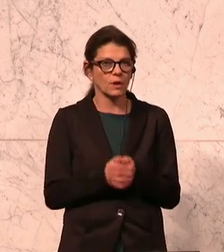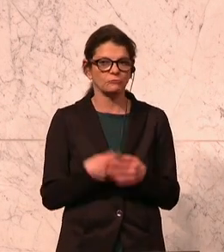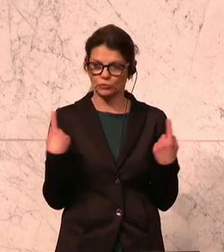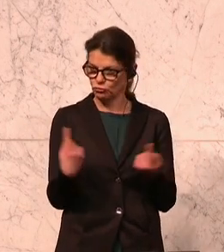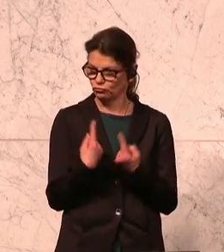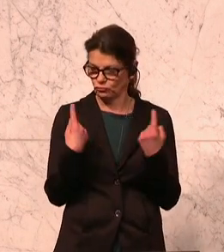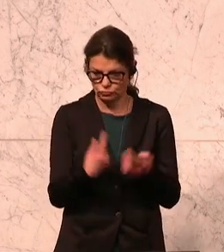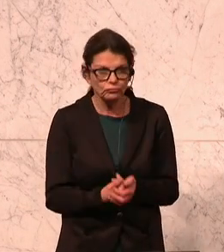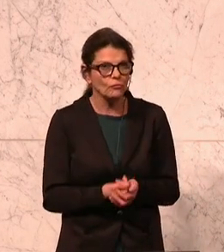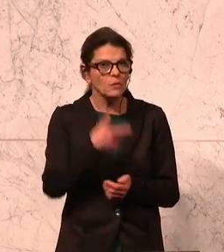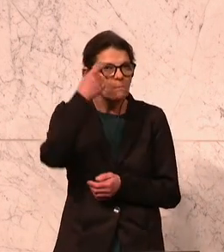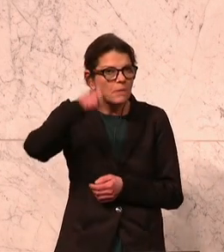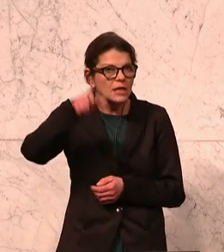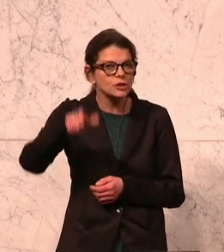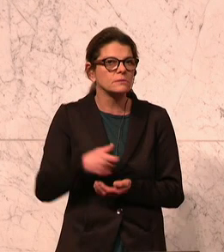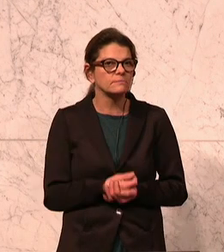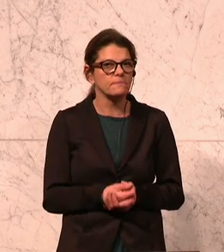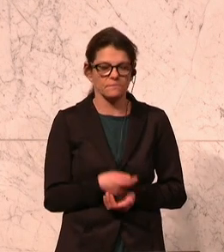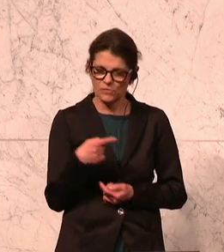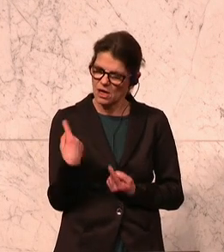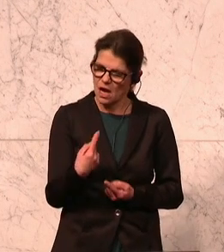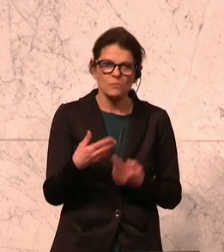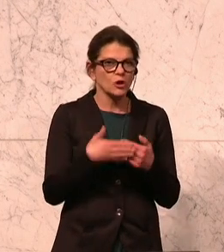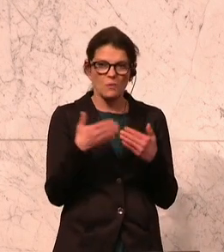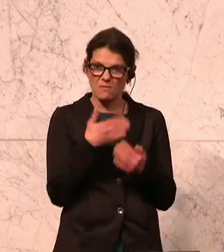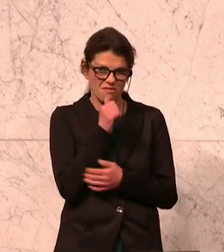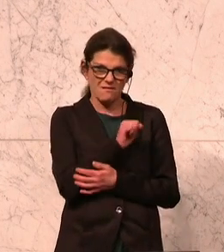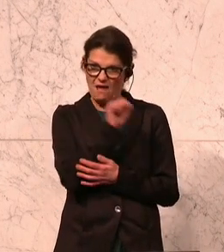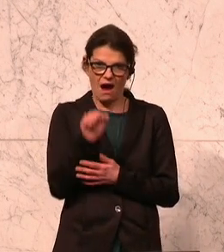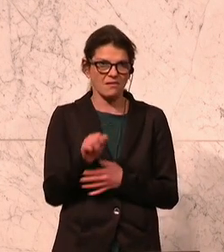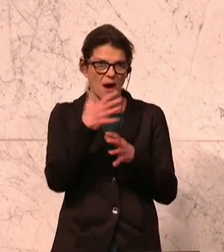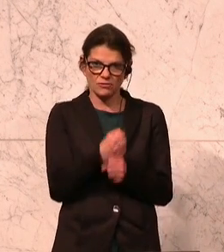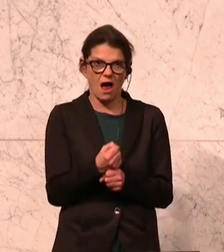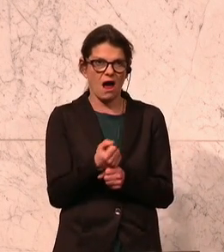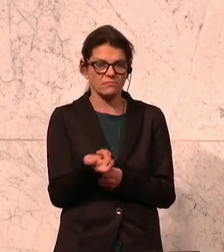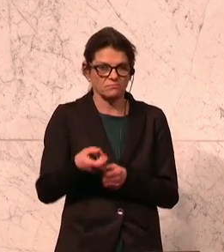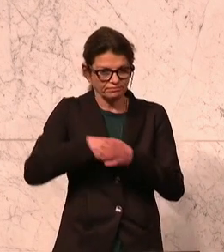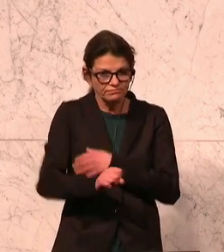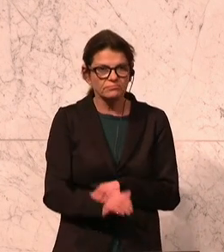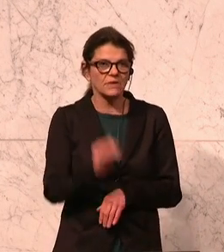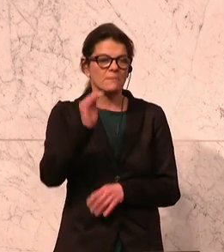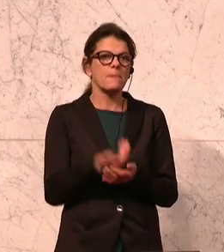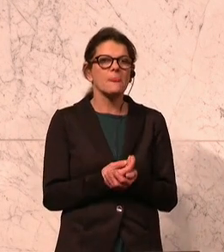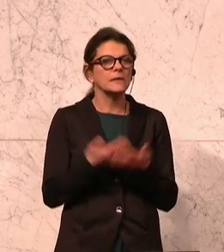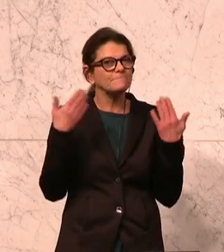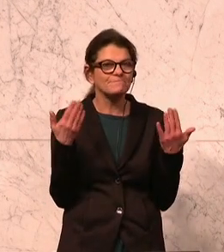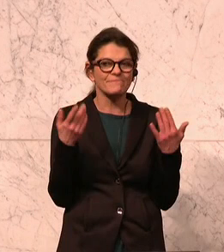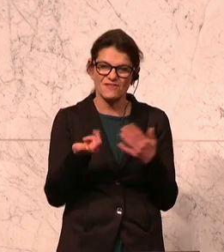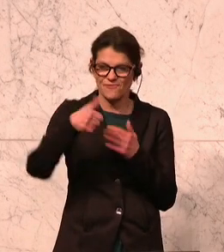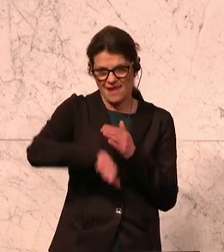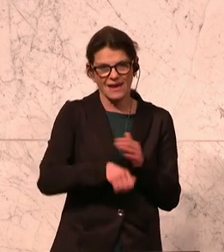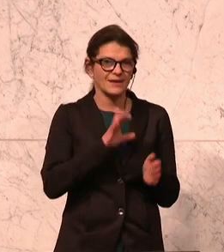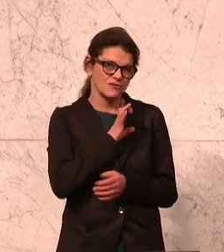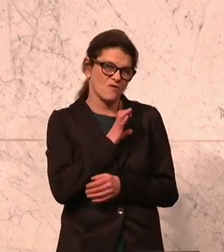dass Menschen, die nicht zum Beispiel aus einem Akademikerinnenhaushalt kommen oder Akademikerhaushalt kommen, schlechtere